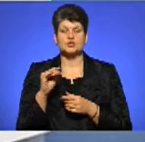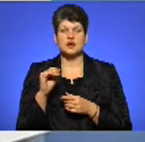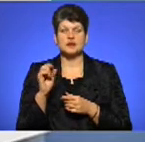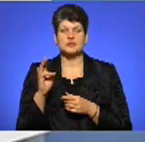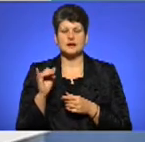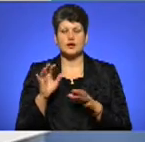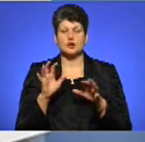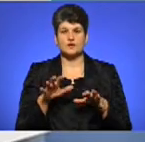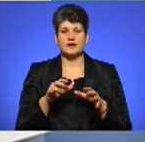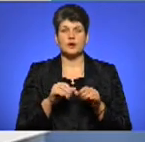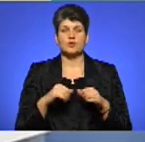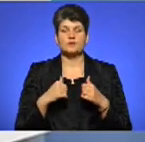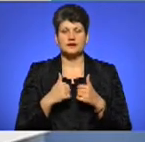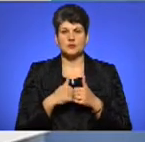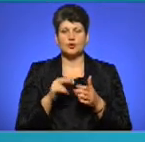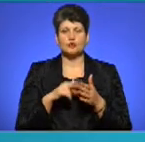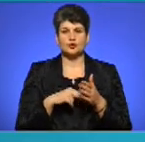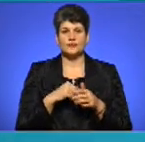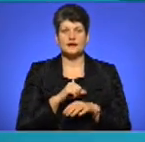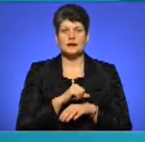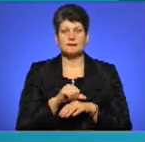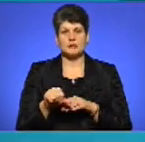ради з питань податкової та митної політики.